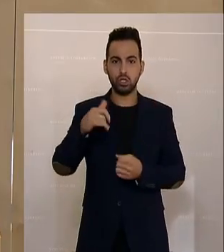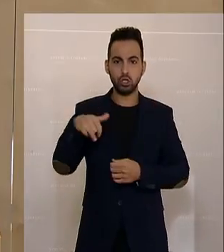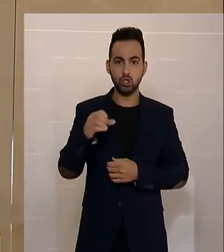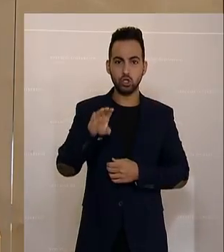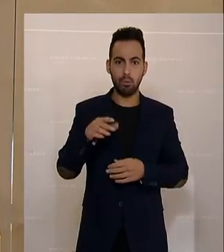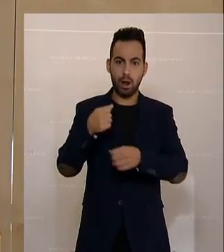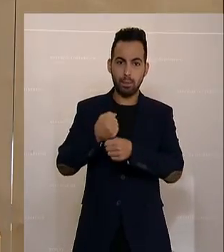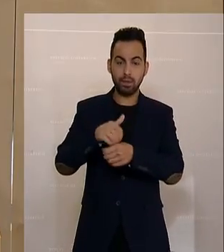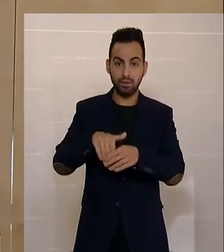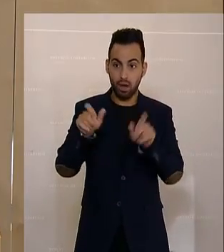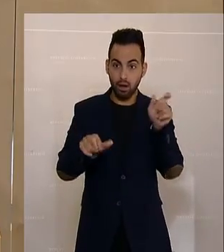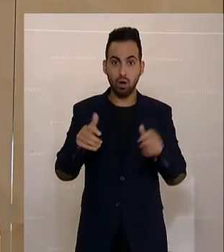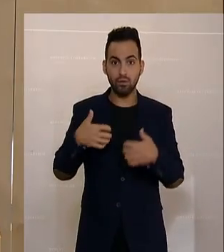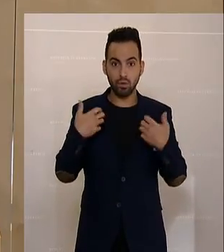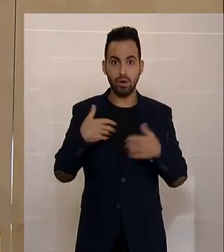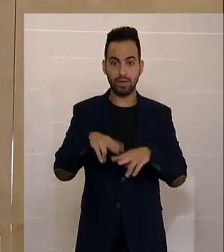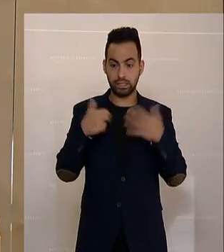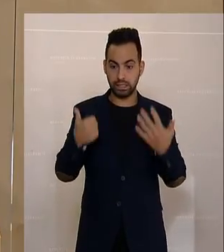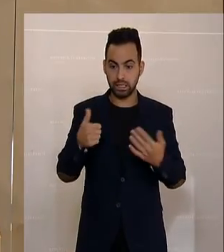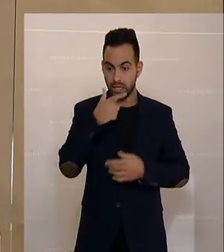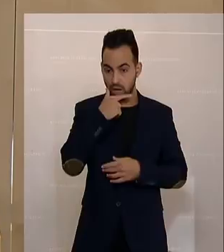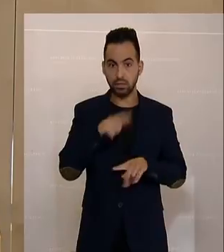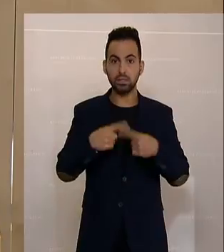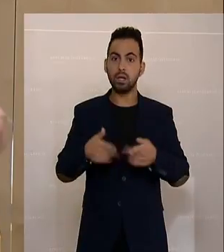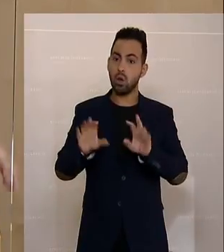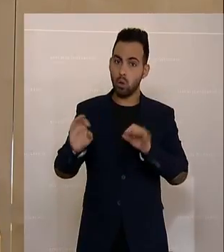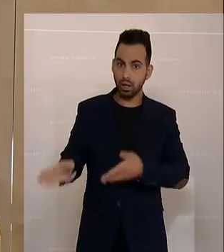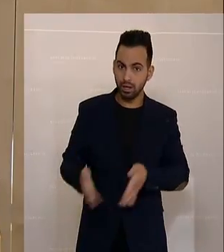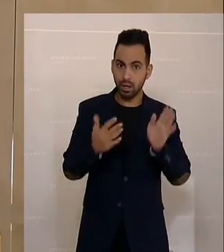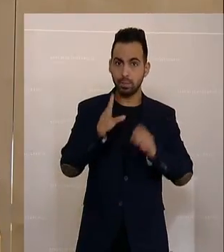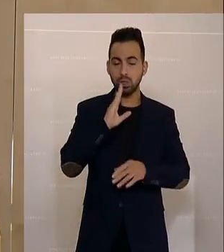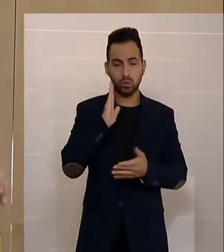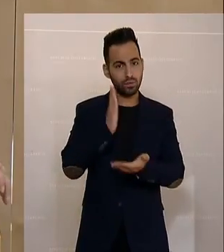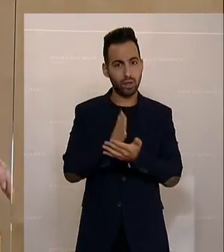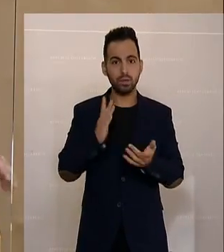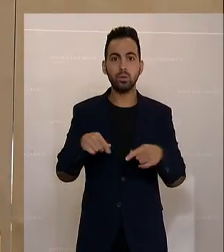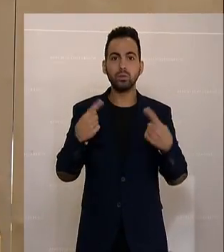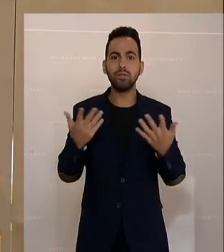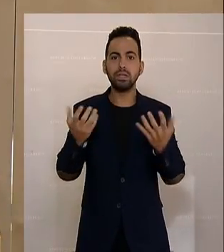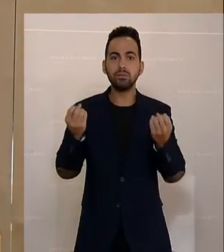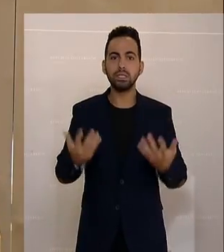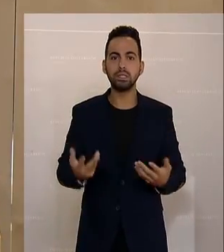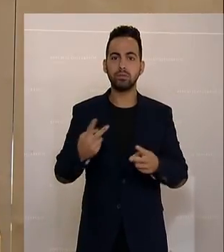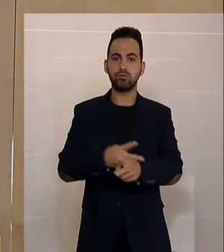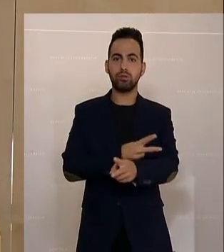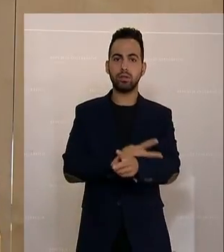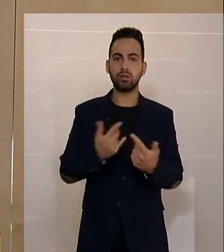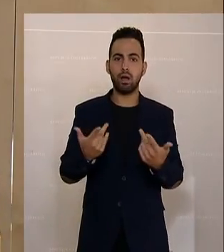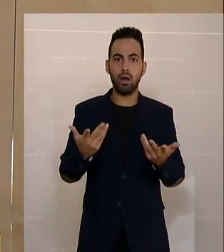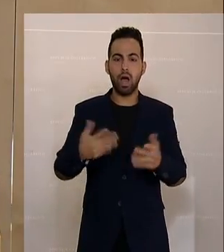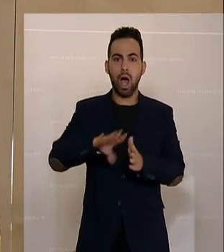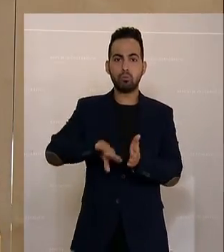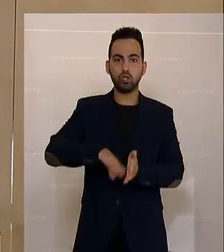Und glauben wir es, die sind froh, wenn sie 60 Jahre sind, dass man sagen kann, friend, kannst in Pension gehen und was passiert dann in unserem Staat? Er kriegt massivste